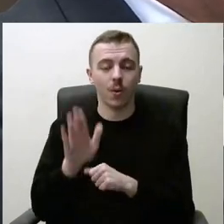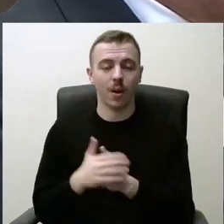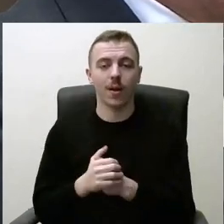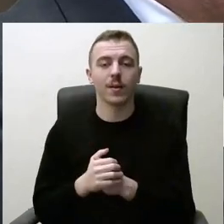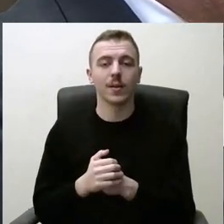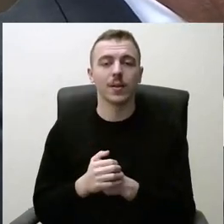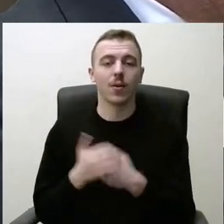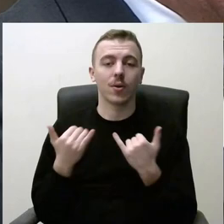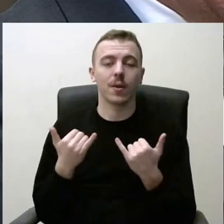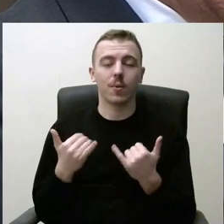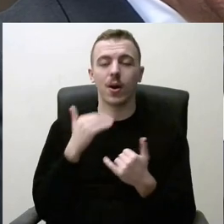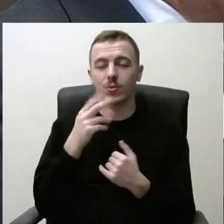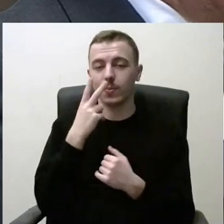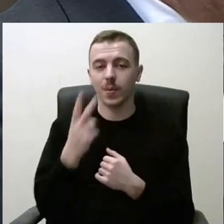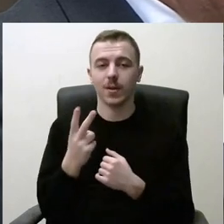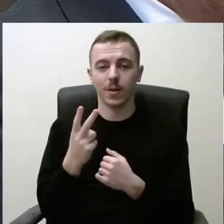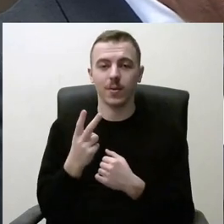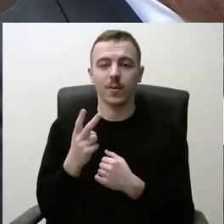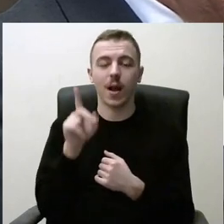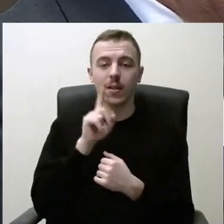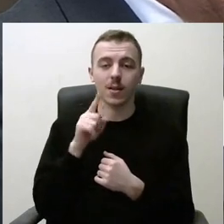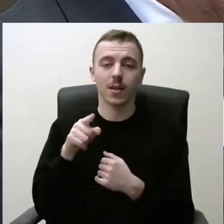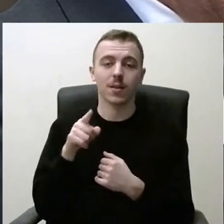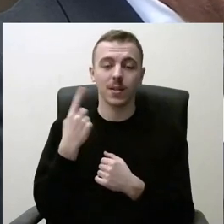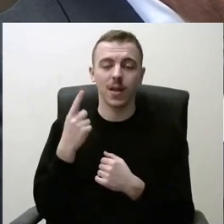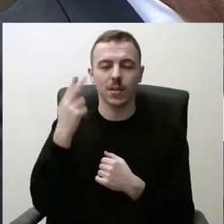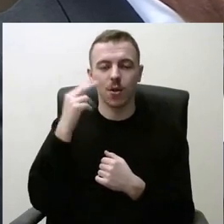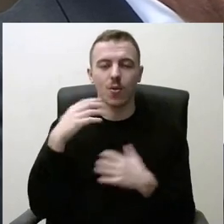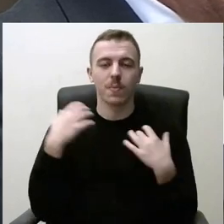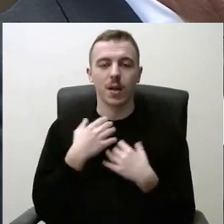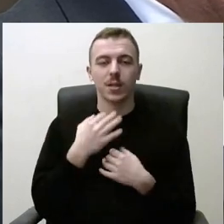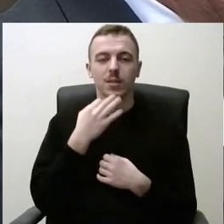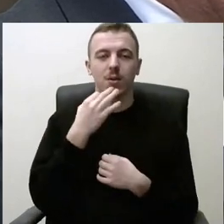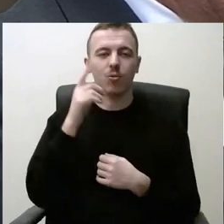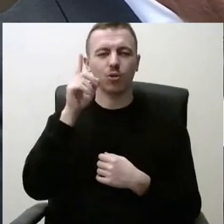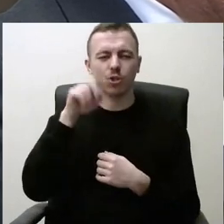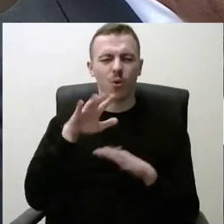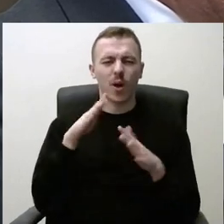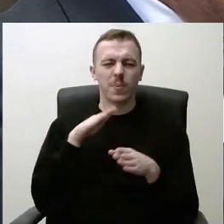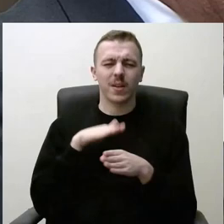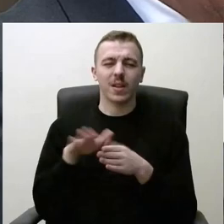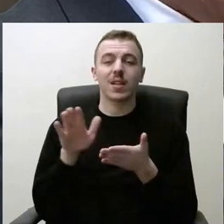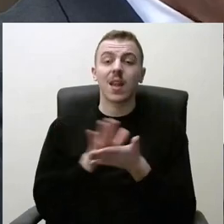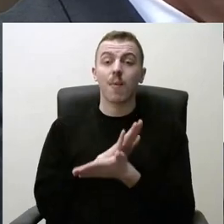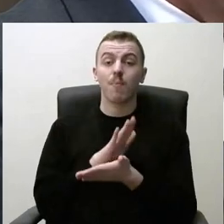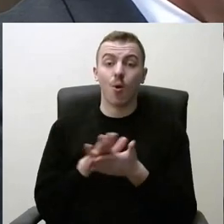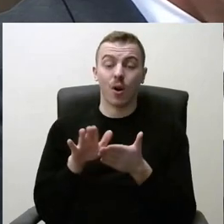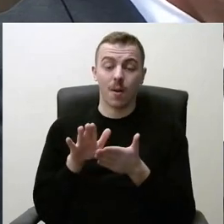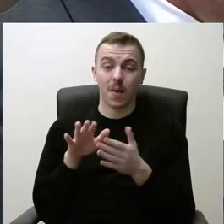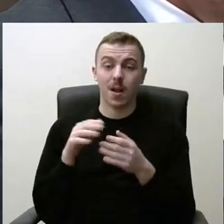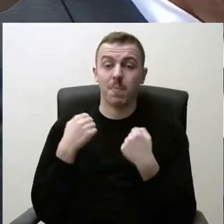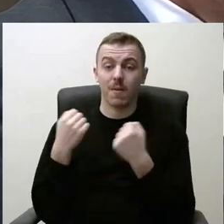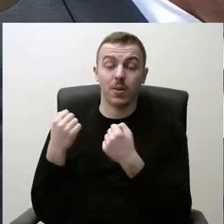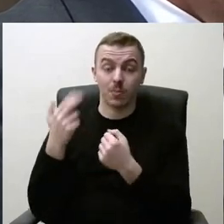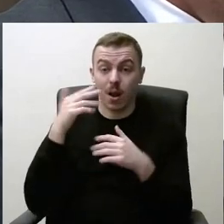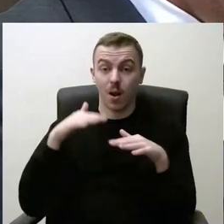Dabar aišku, matau, kad kandidatas vienas į Kauno merų sako, žinau kaip įgyvendinį nemokamą transportą Kaune, tai kaip